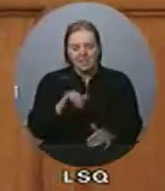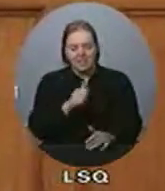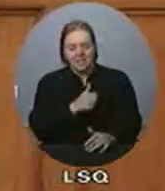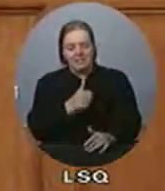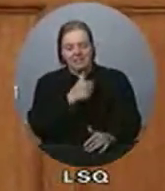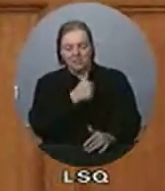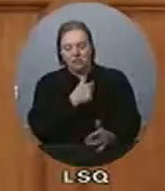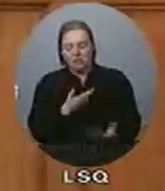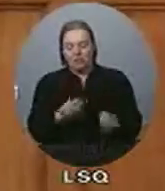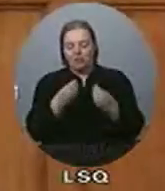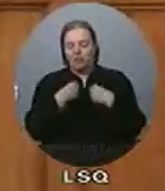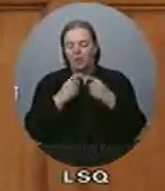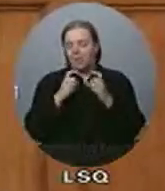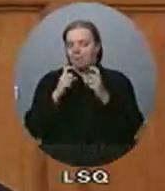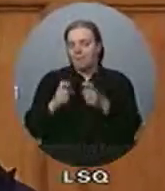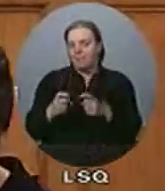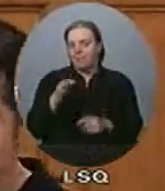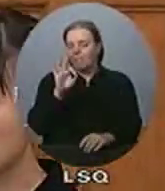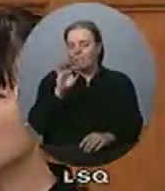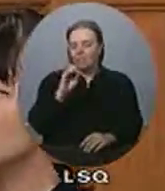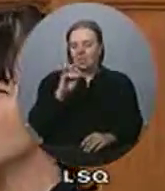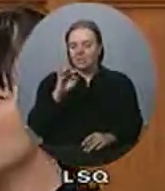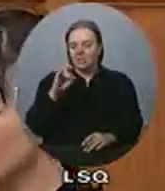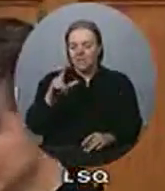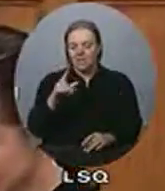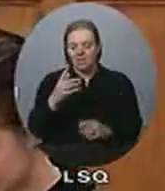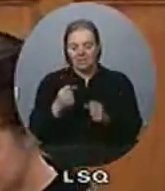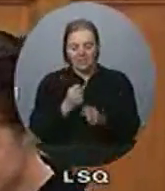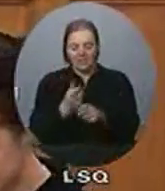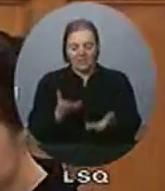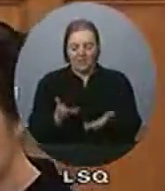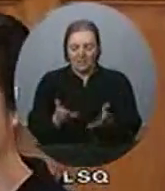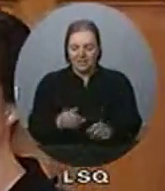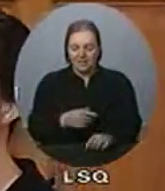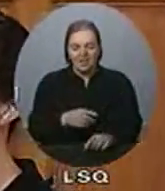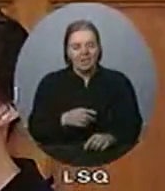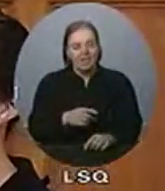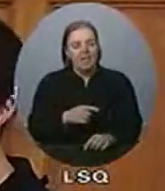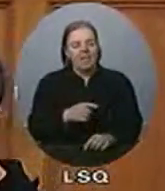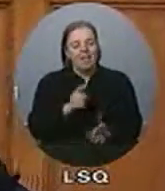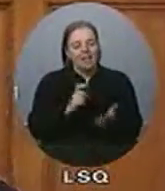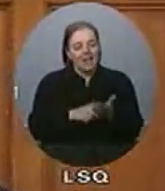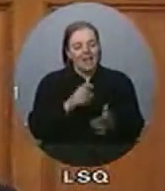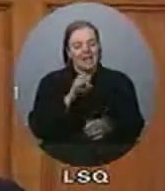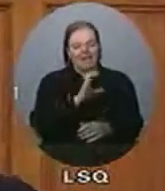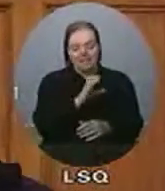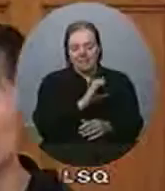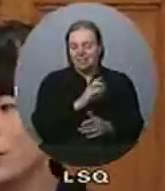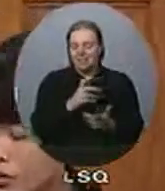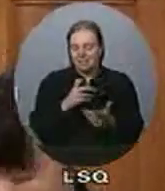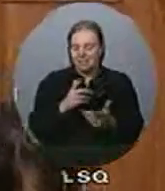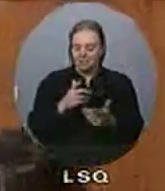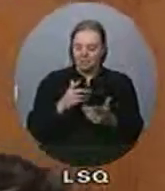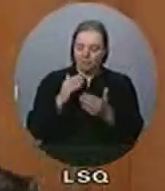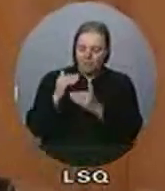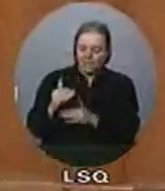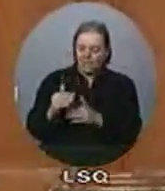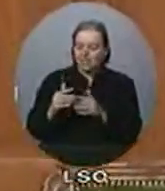nous envalue le prix fossile de l'année. Quand le gouvernement mettra-t-il les intérêts des Canadiens devant ceux des grands pollueurs?